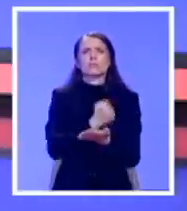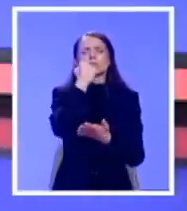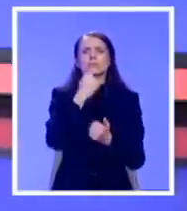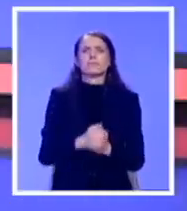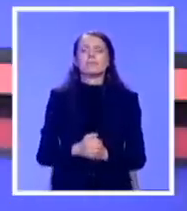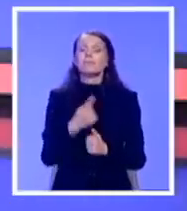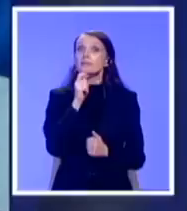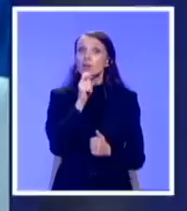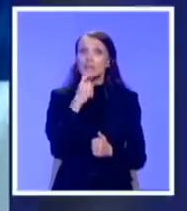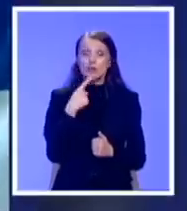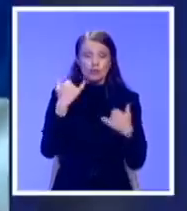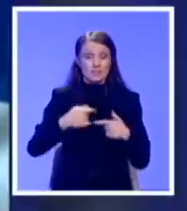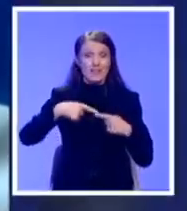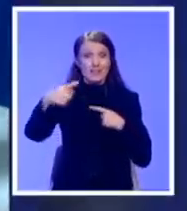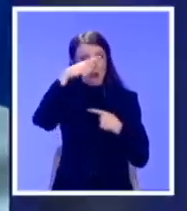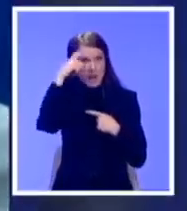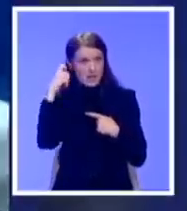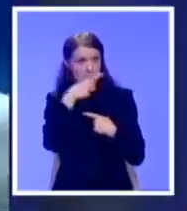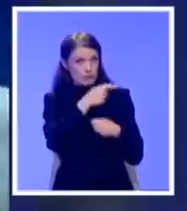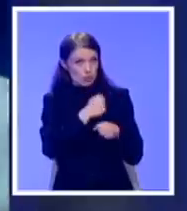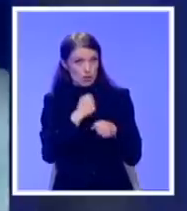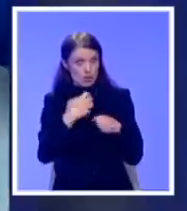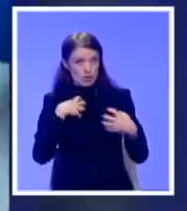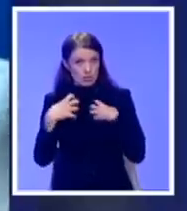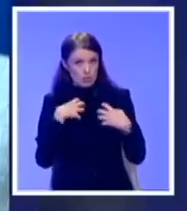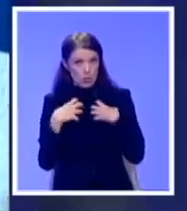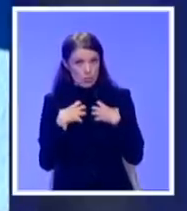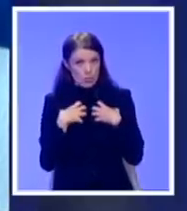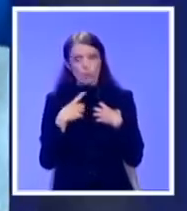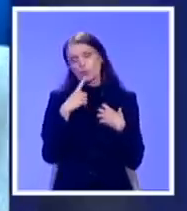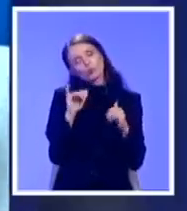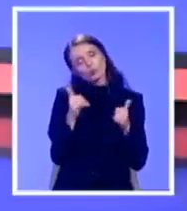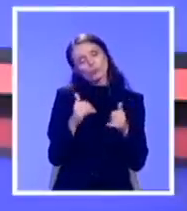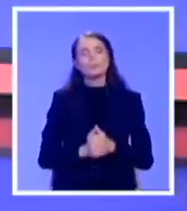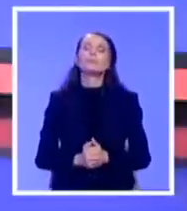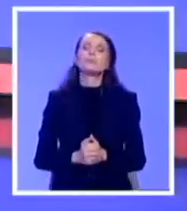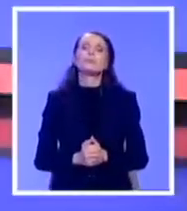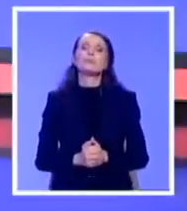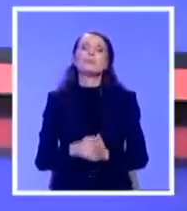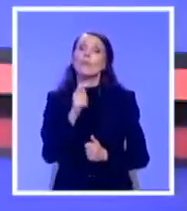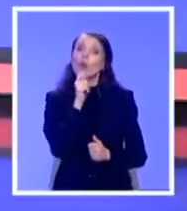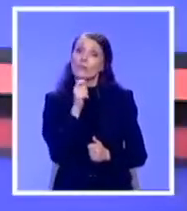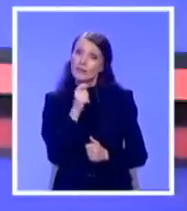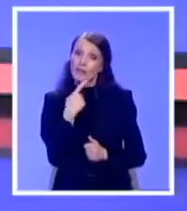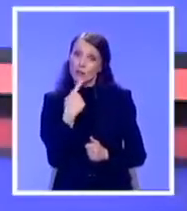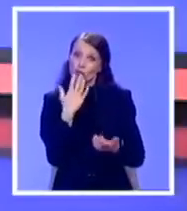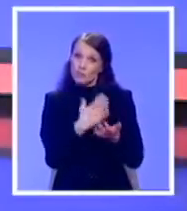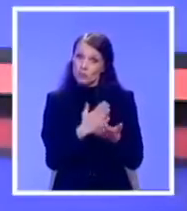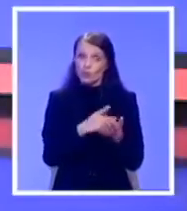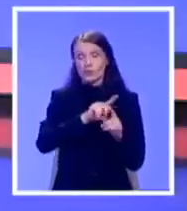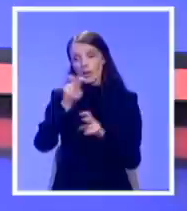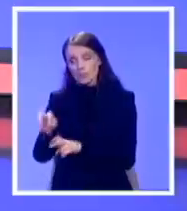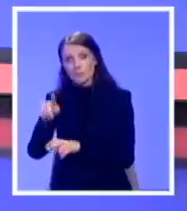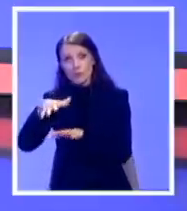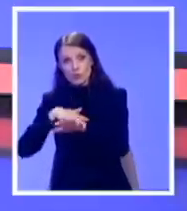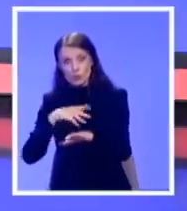Kažite mi, tokom leta bavit ćete se glumom. Tokom leta bavit ću se glumom, tako je. Ići ćete i u Skupštinu Srbije,